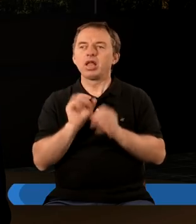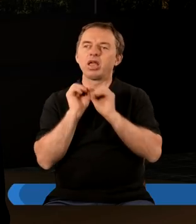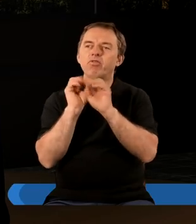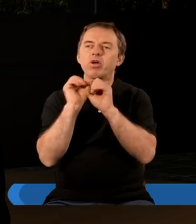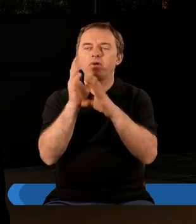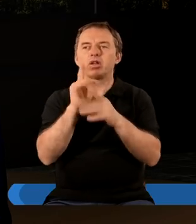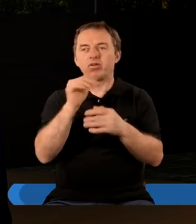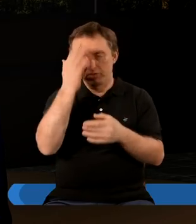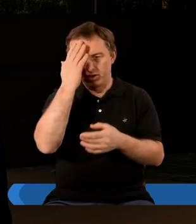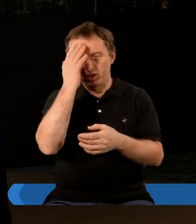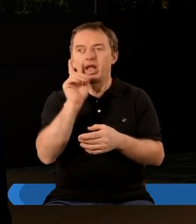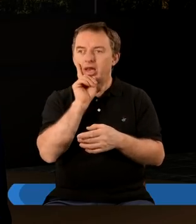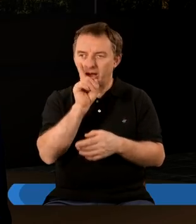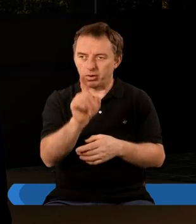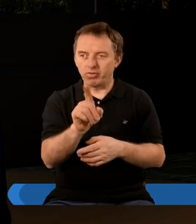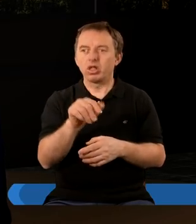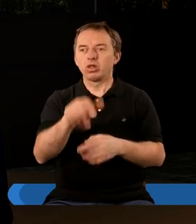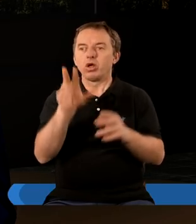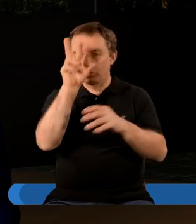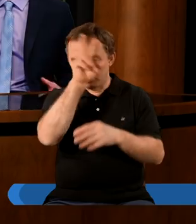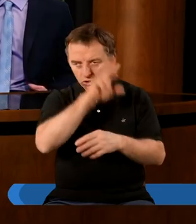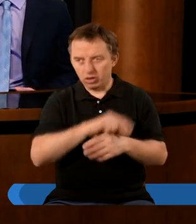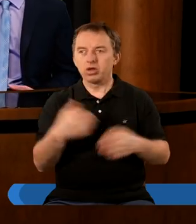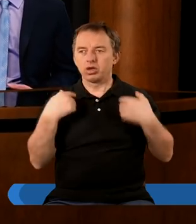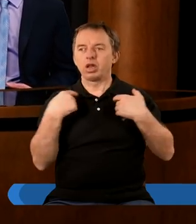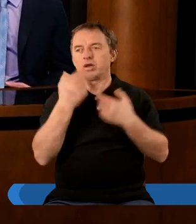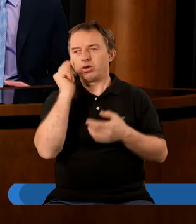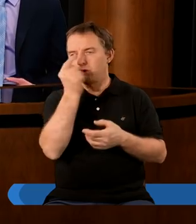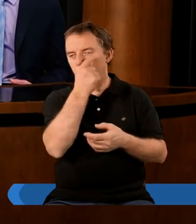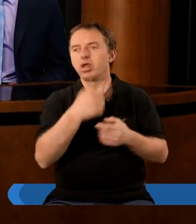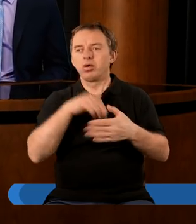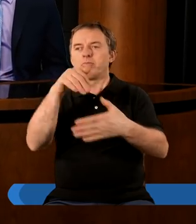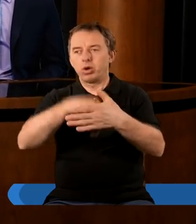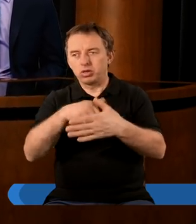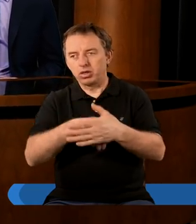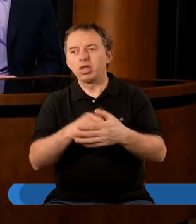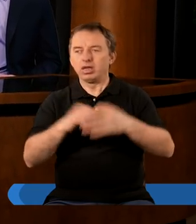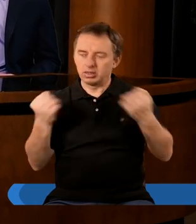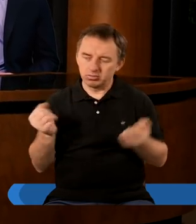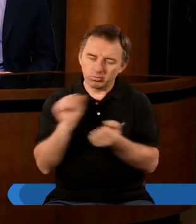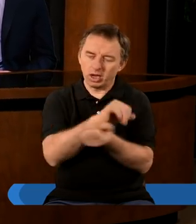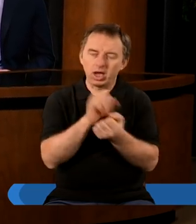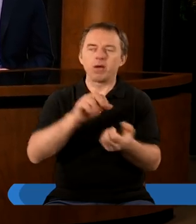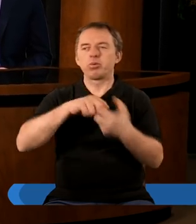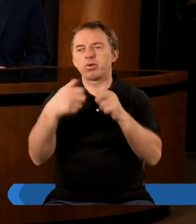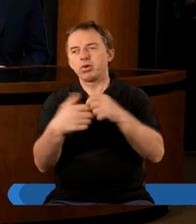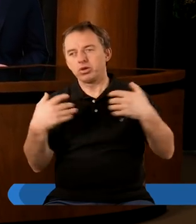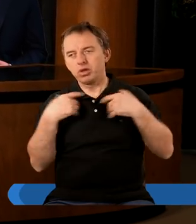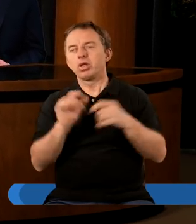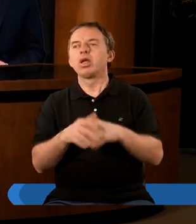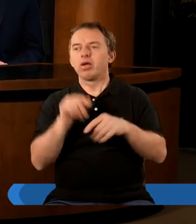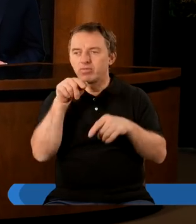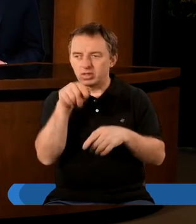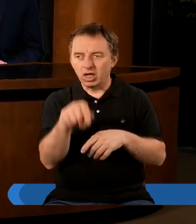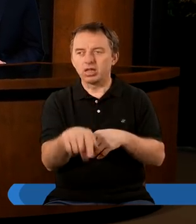tą informację w głowie, że wiemy, ale czy naprawdę to jest rzeczywistością przed naszymi oczami w naszym życiu, gdy postępujemy, gdy zmagamy się z trudnościami życiowymi, czy